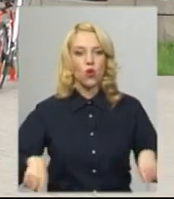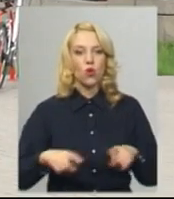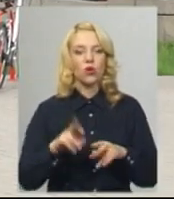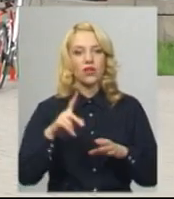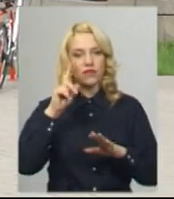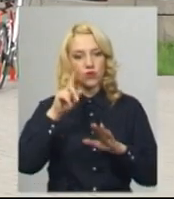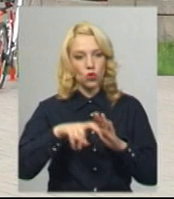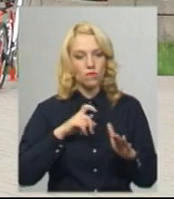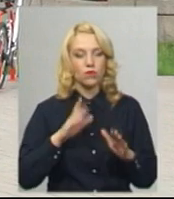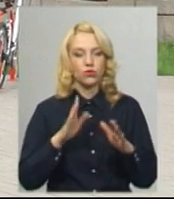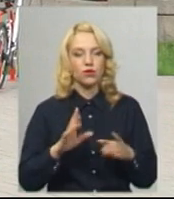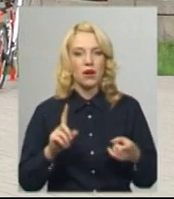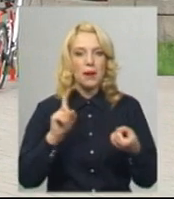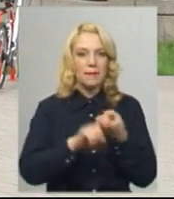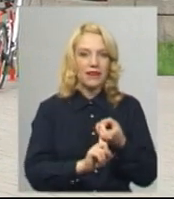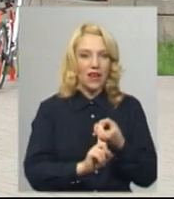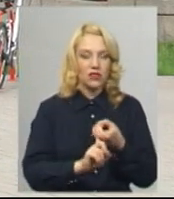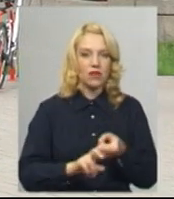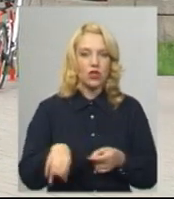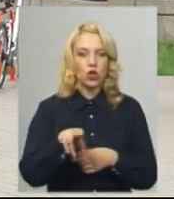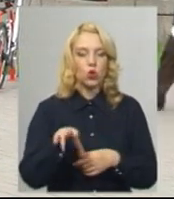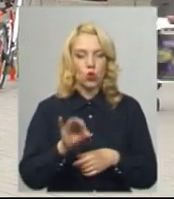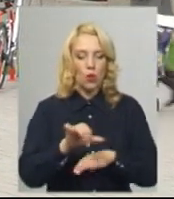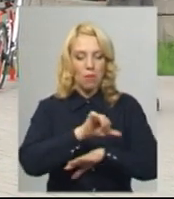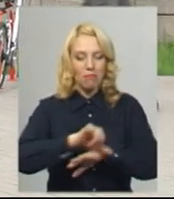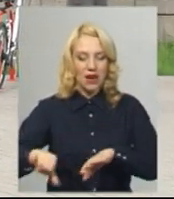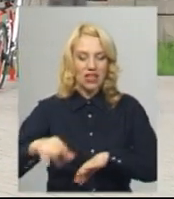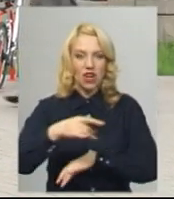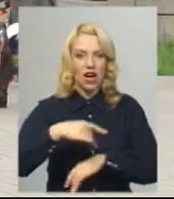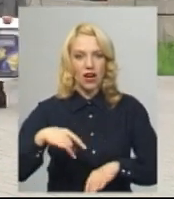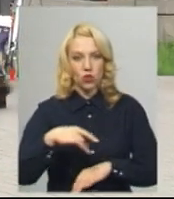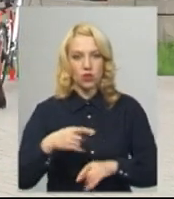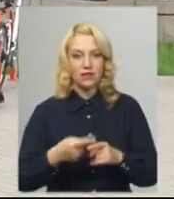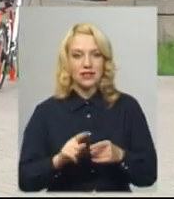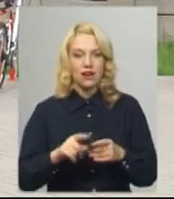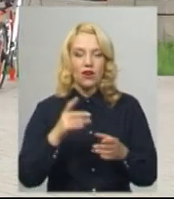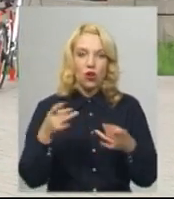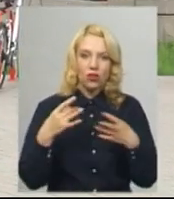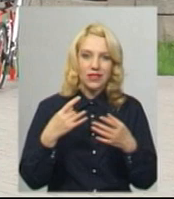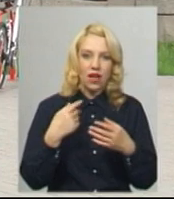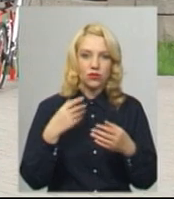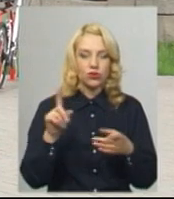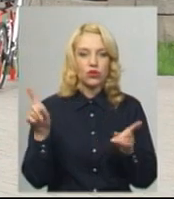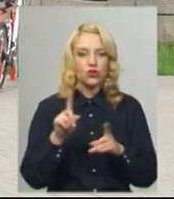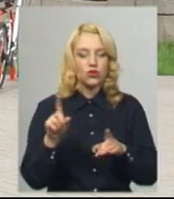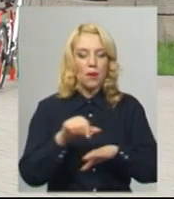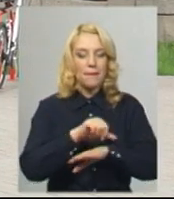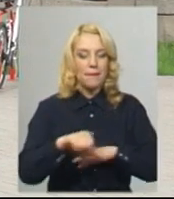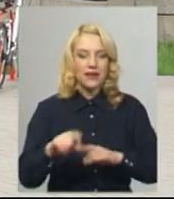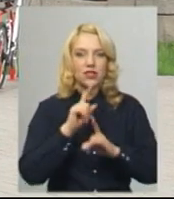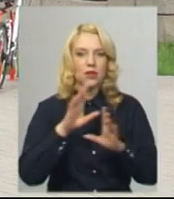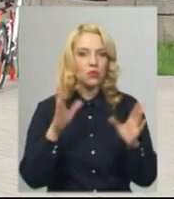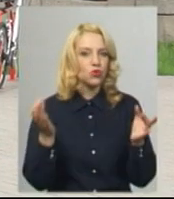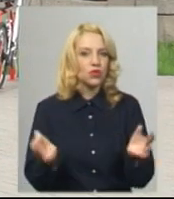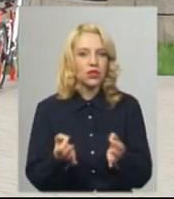відомо, будуть прив'язані тепер до меж районів. Ніби ці межі, нам розказують, ніби вони вже не будуть мати